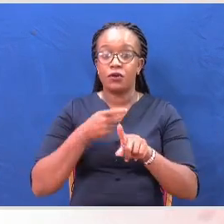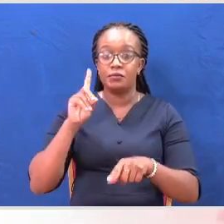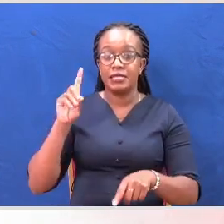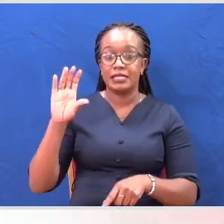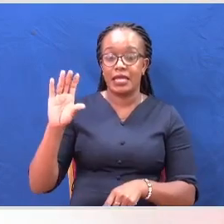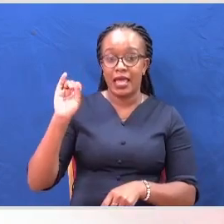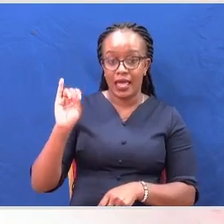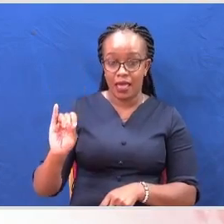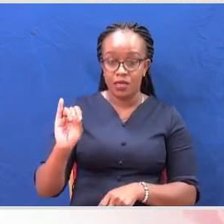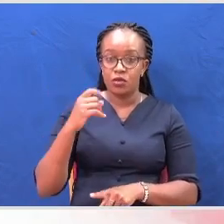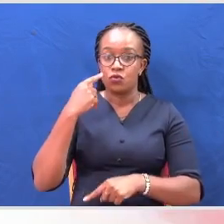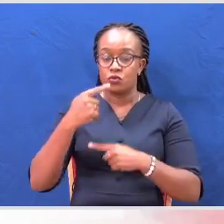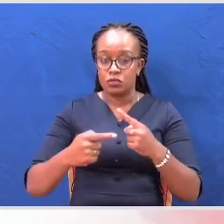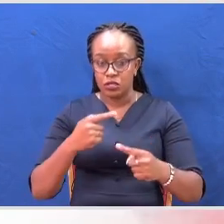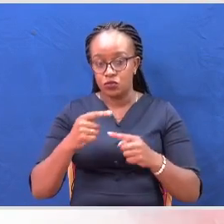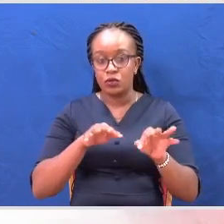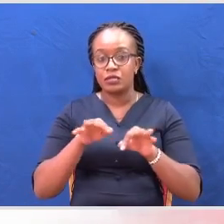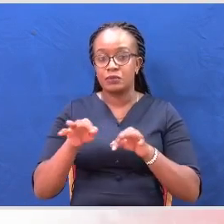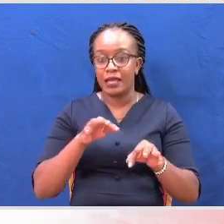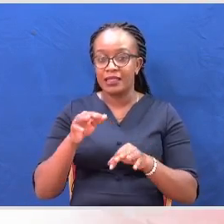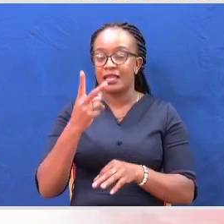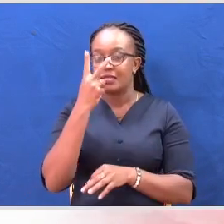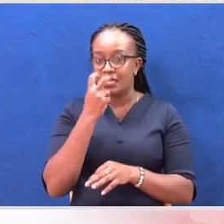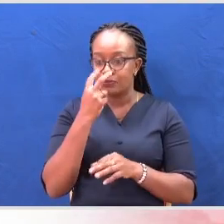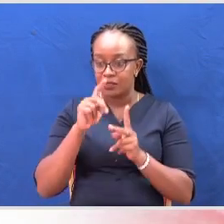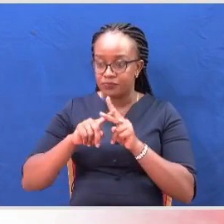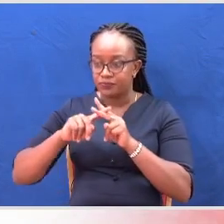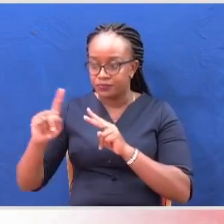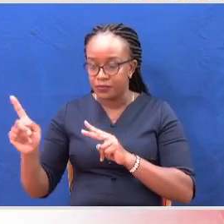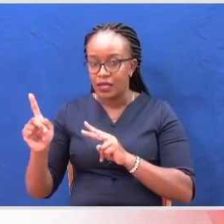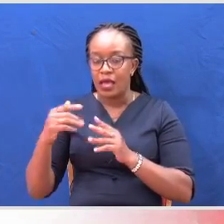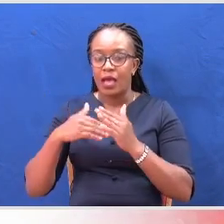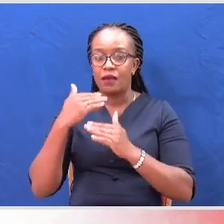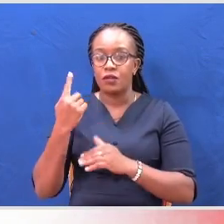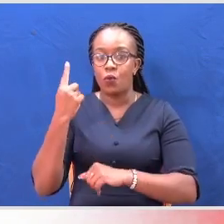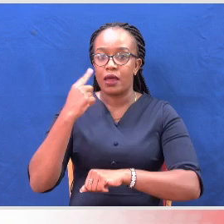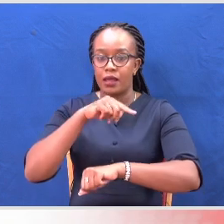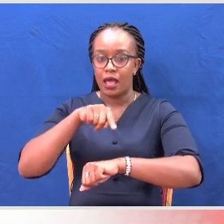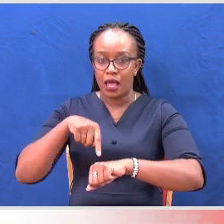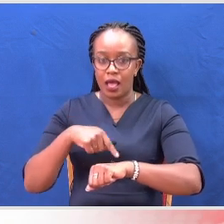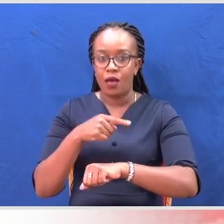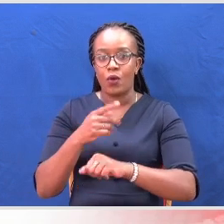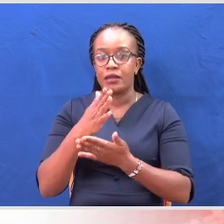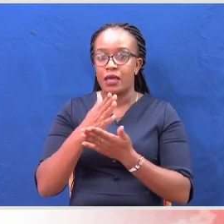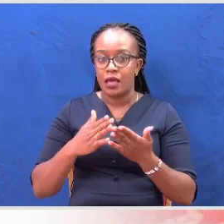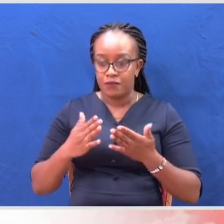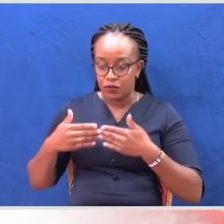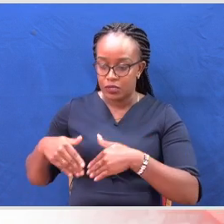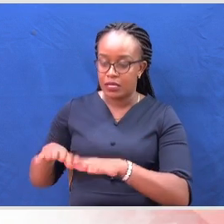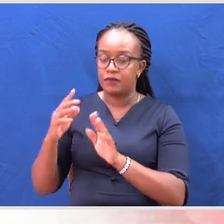DCI umefichua kwa mshukiwa, aliondoka saa moja na nusu badai, huku Velvin na kisali ya chumbani